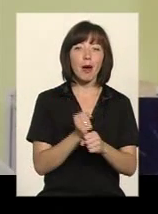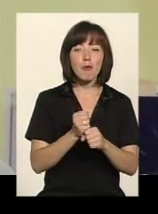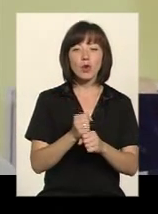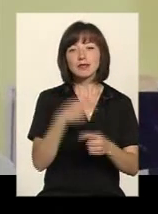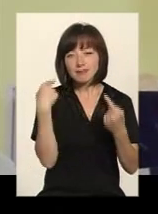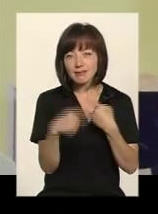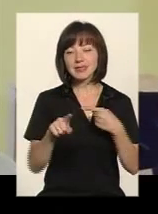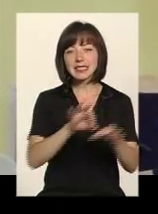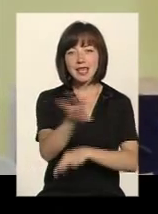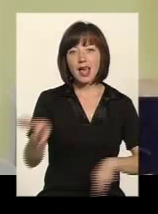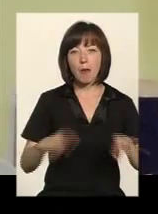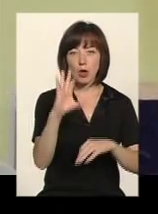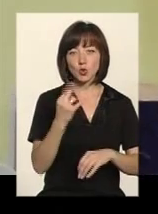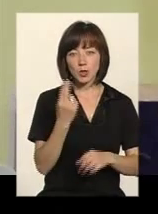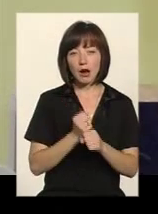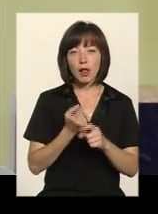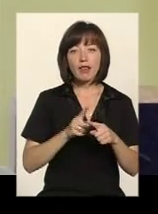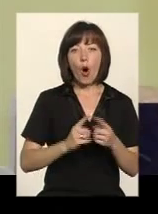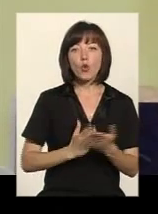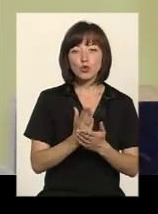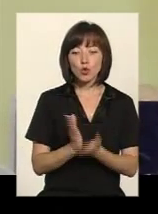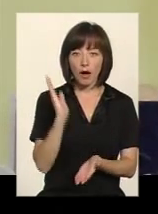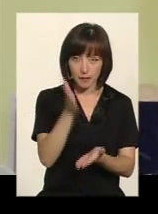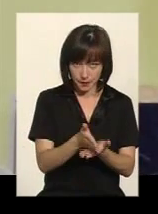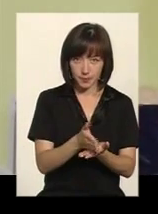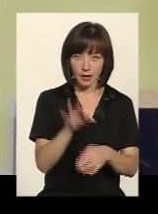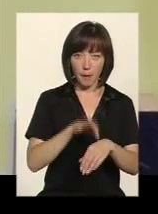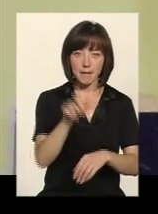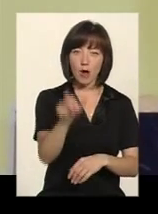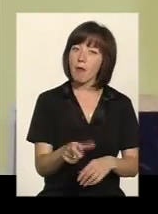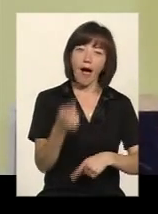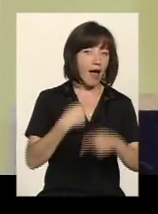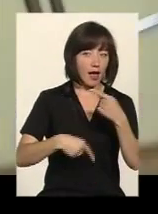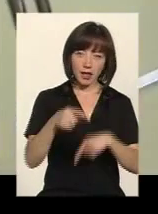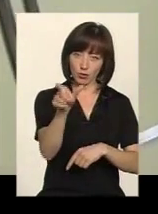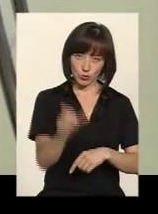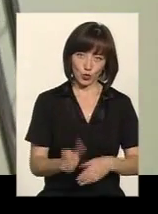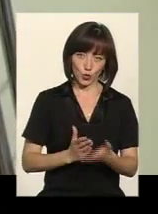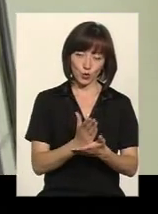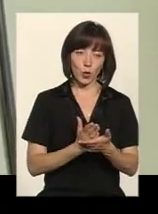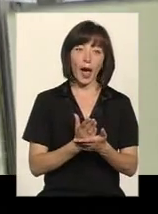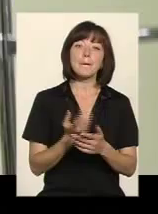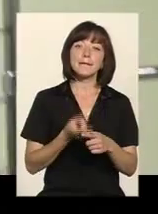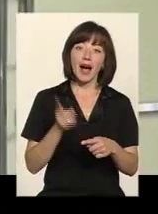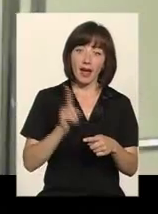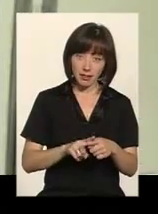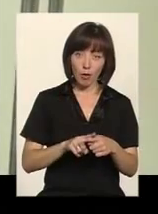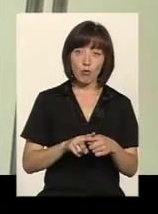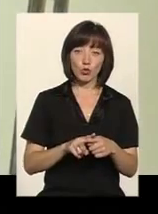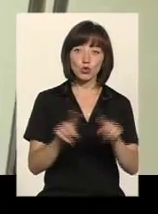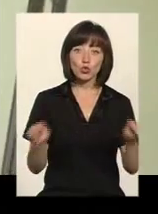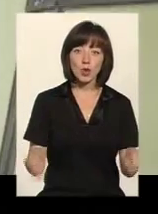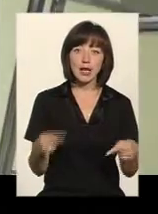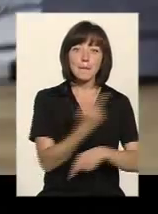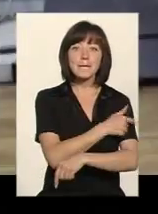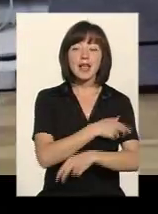соціальної роботи. Це «услуга» йдет к больному, а не «больной» йдет к «услуге». тому с целью созданы